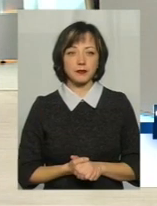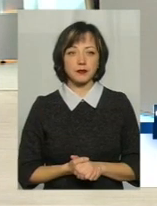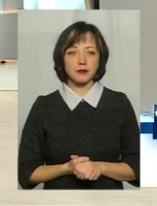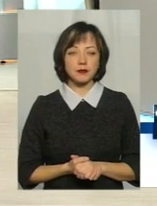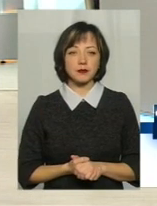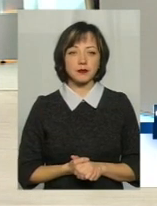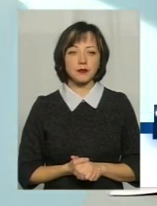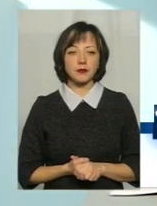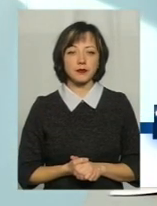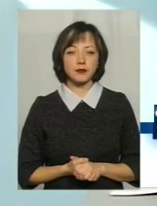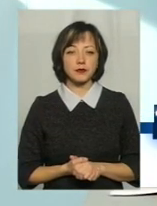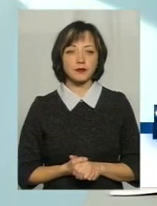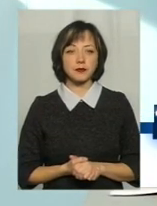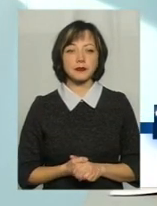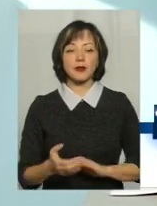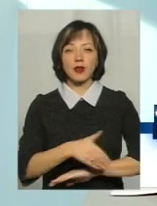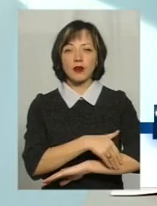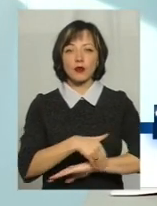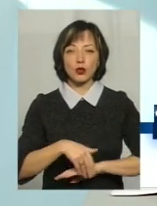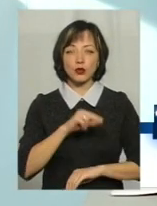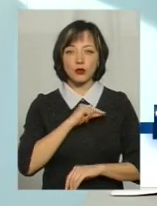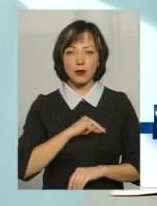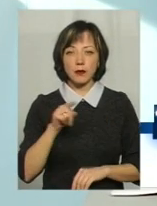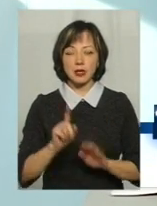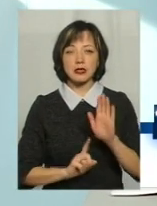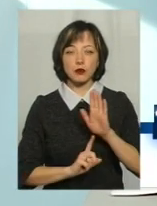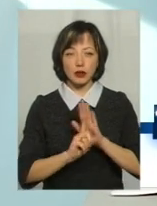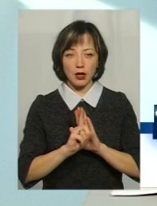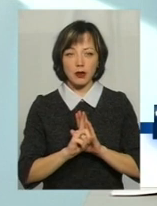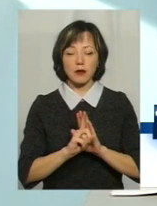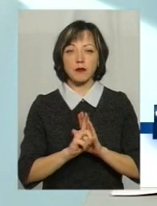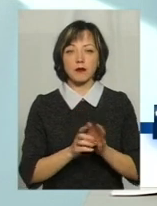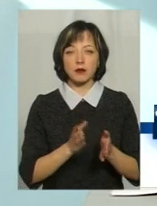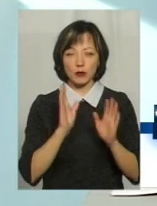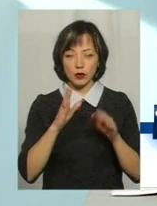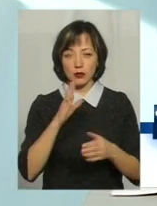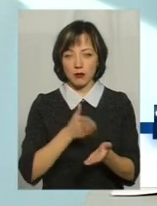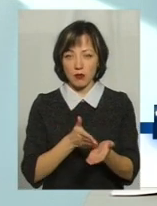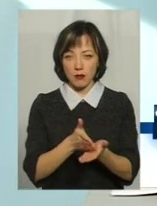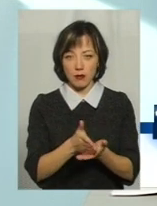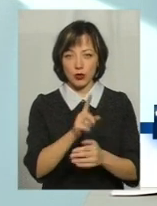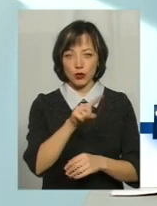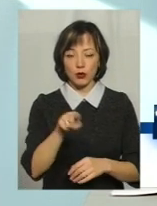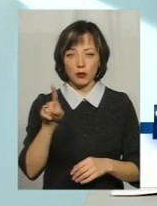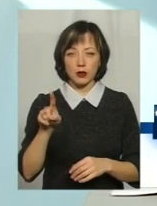Ну, що стосується вулицю Трудової, то ми там запускаємо маршрути, зокрема, буде працювати маршрут